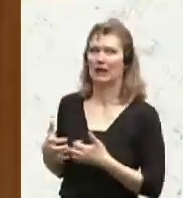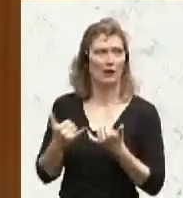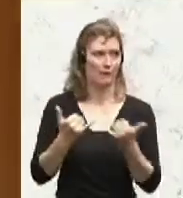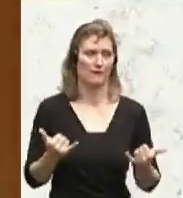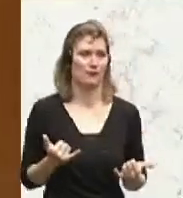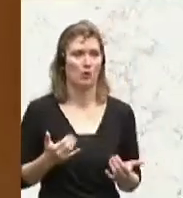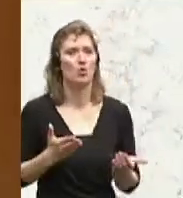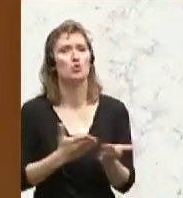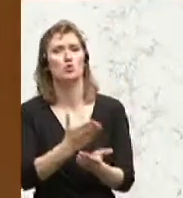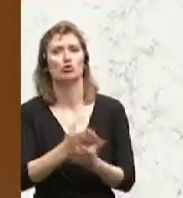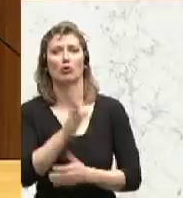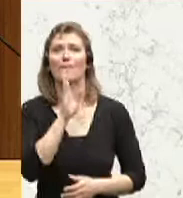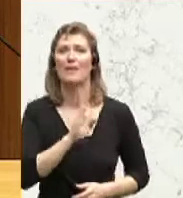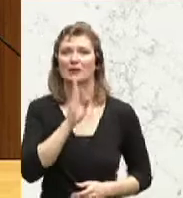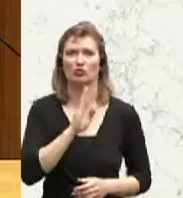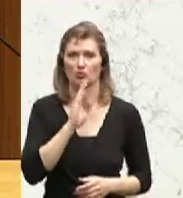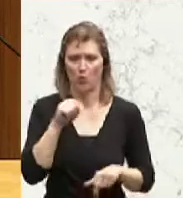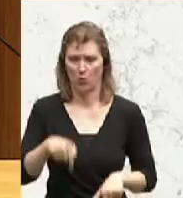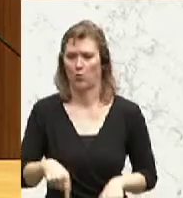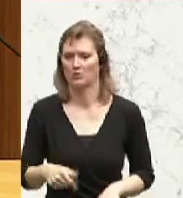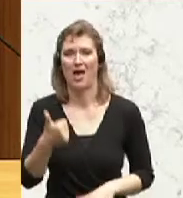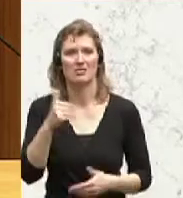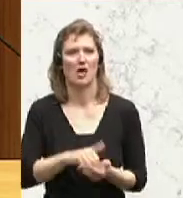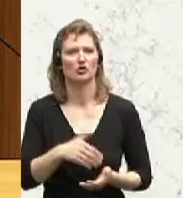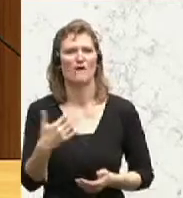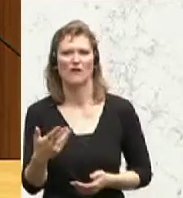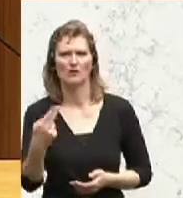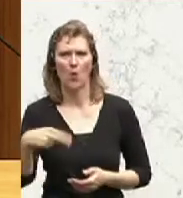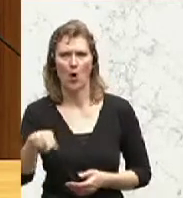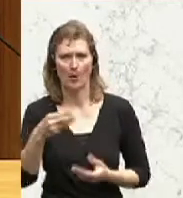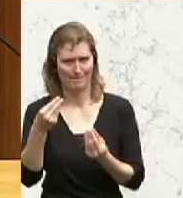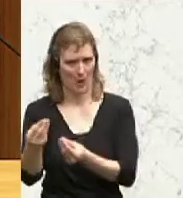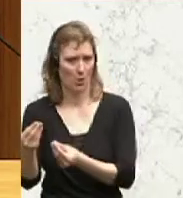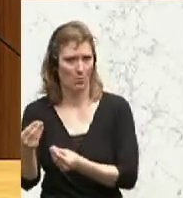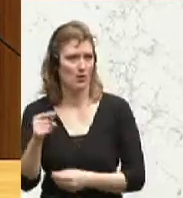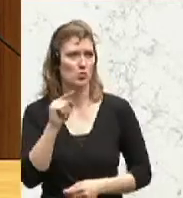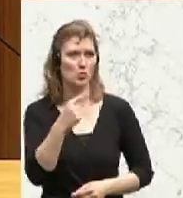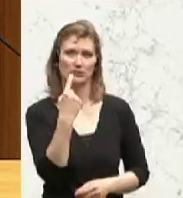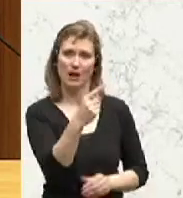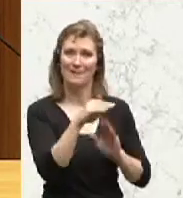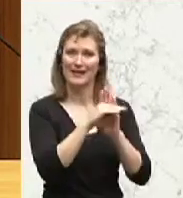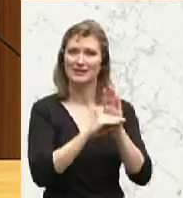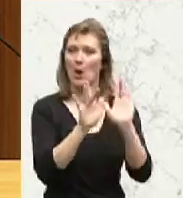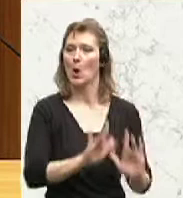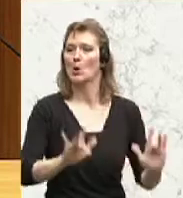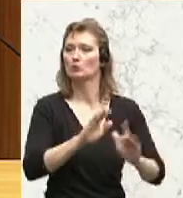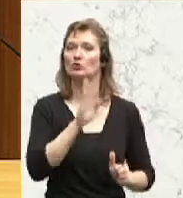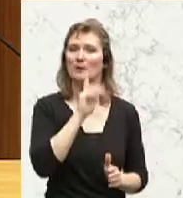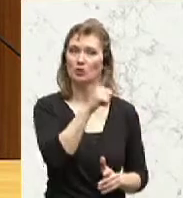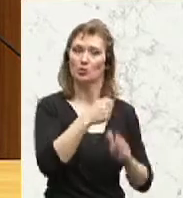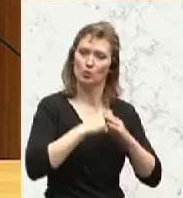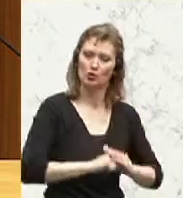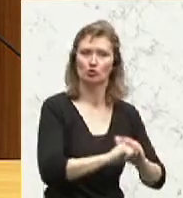Durchschnittspensionist in Österreich 1.050 Euro bekommt und Sie einem Gesetz für Luxuspensionen für 9